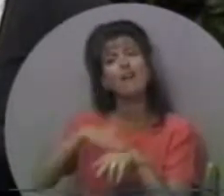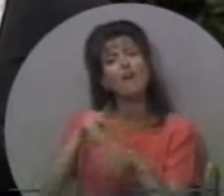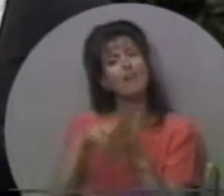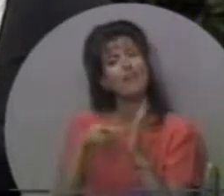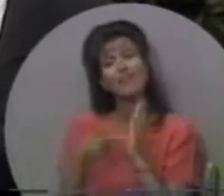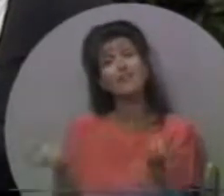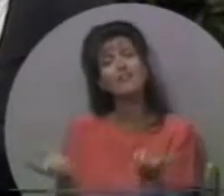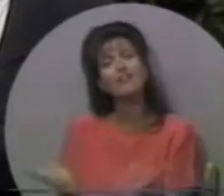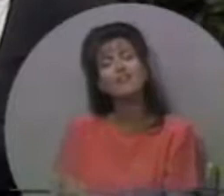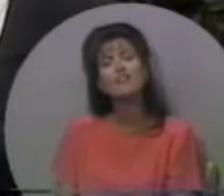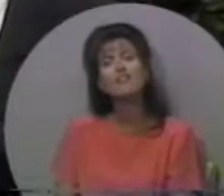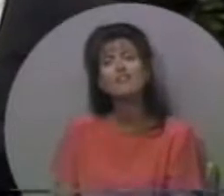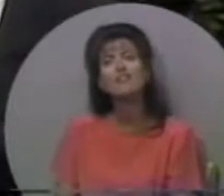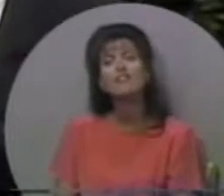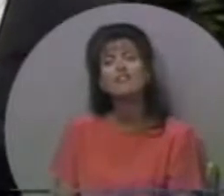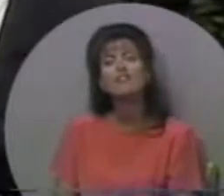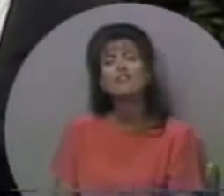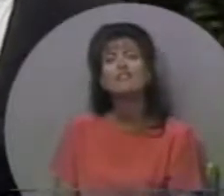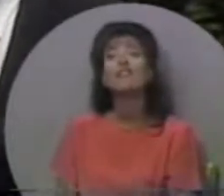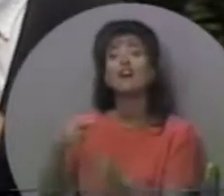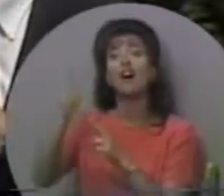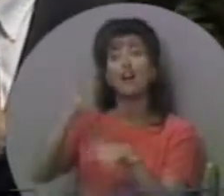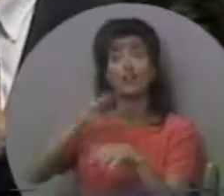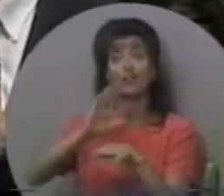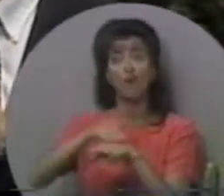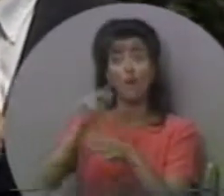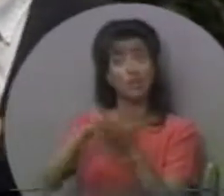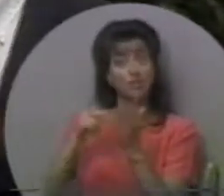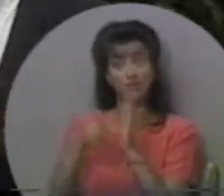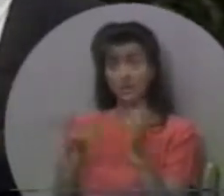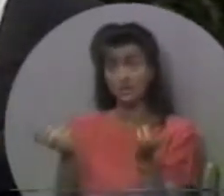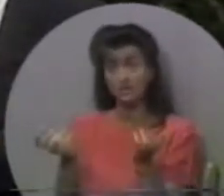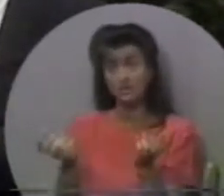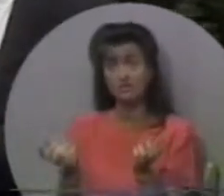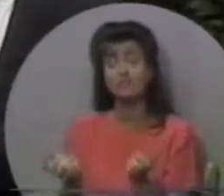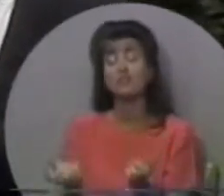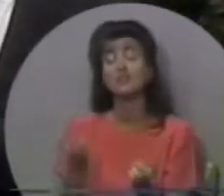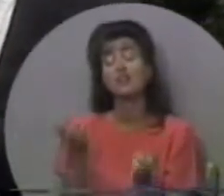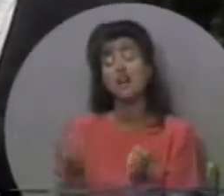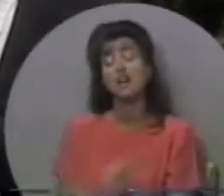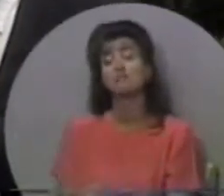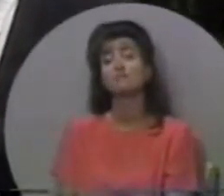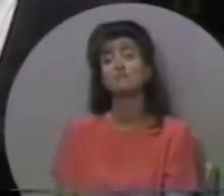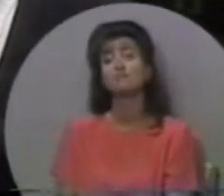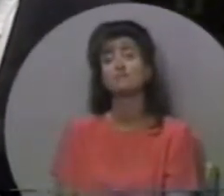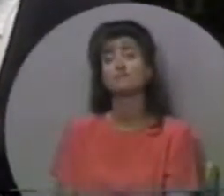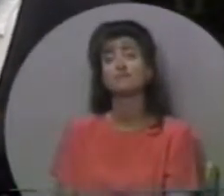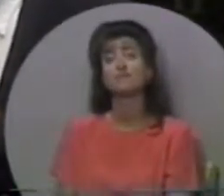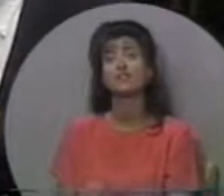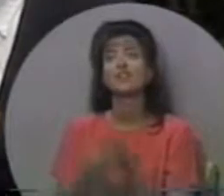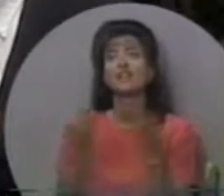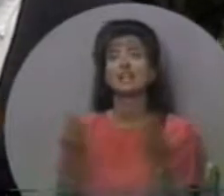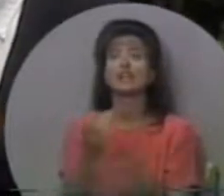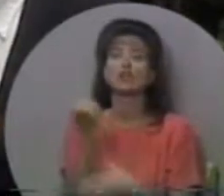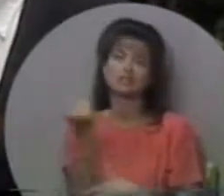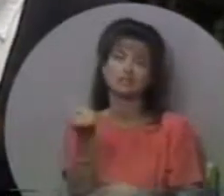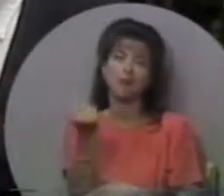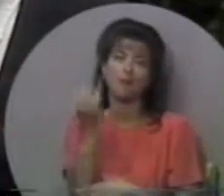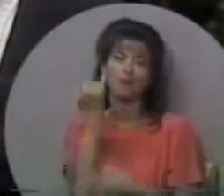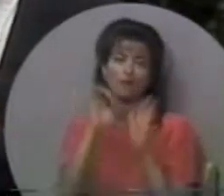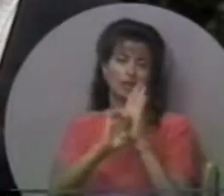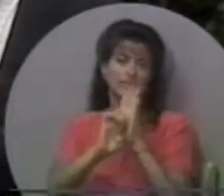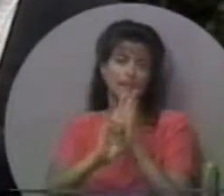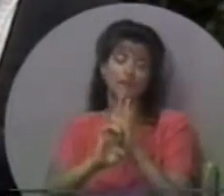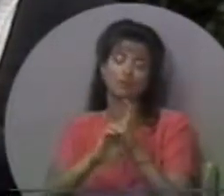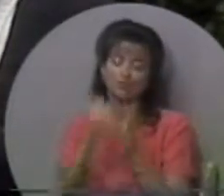високий поклок? Що це означає? Високий поклок означає, ось є хтось,